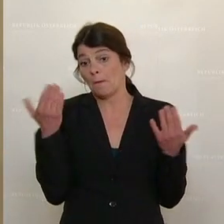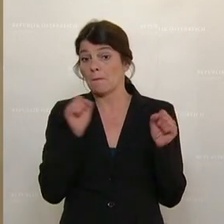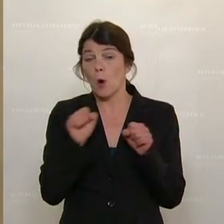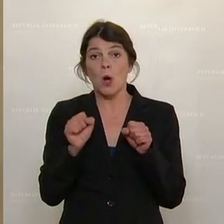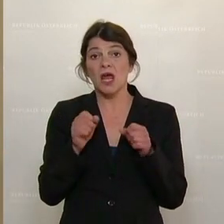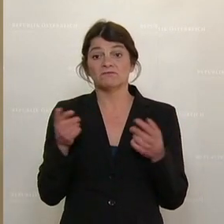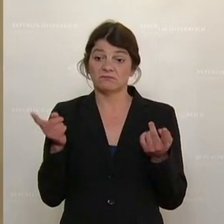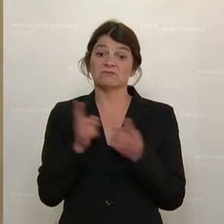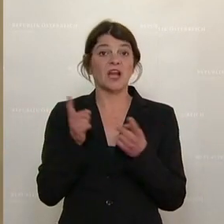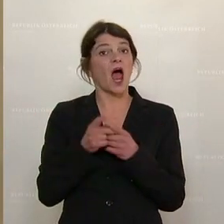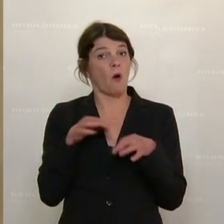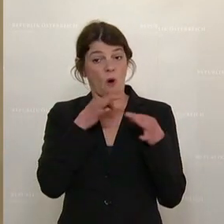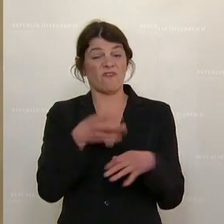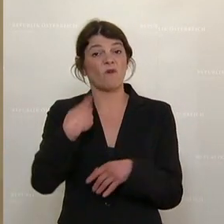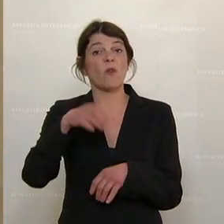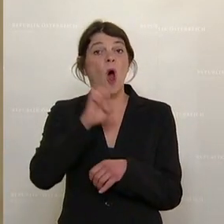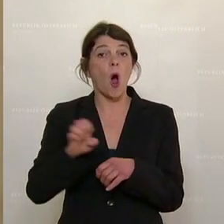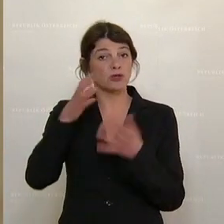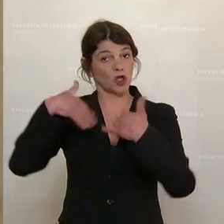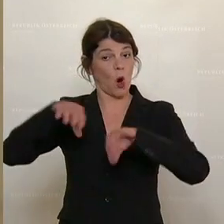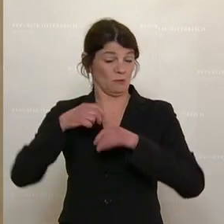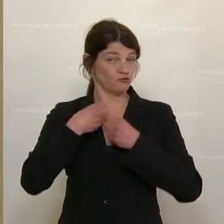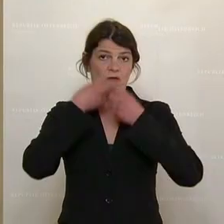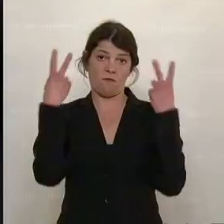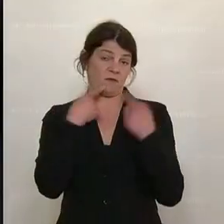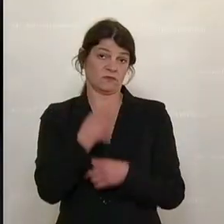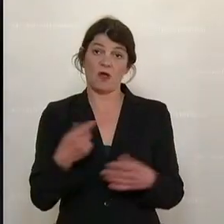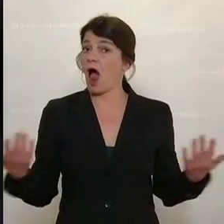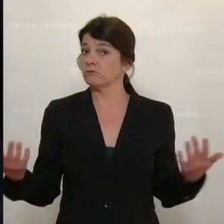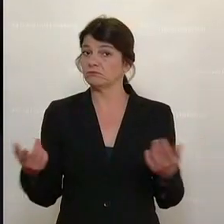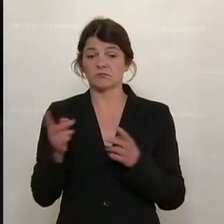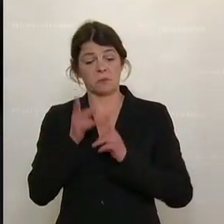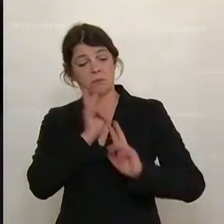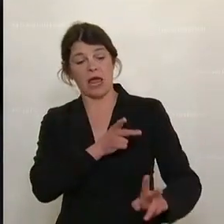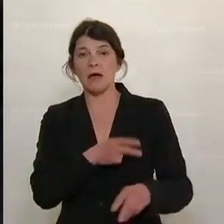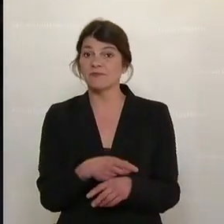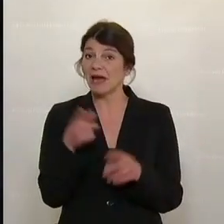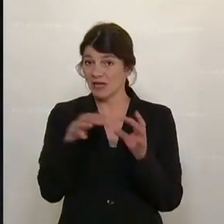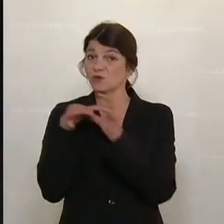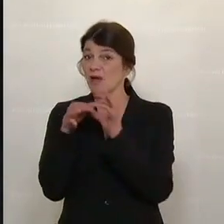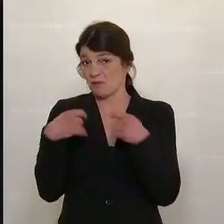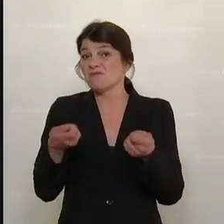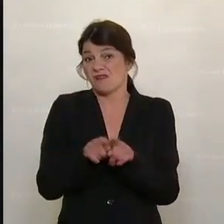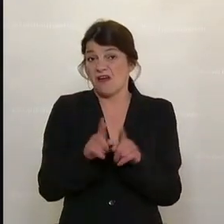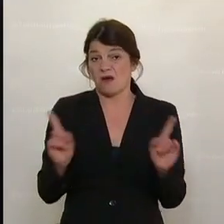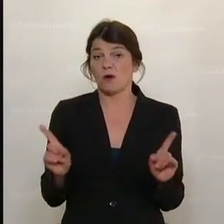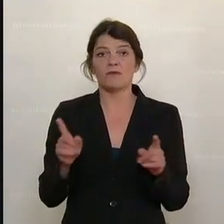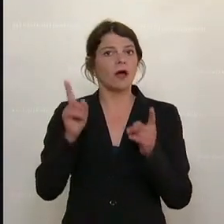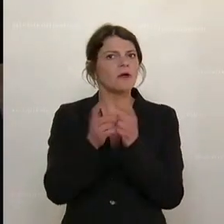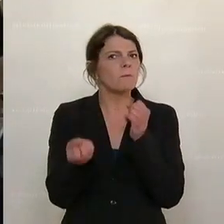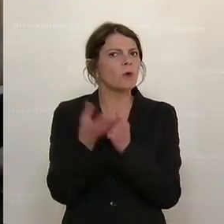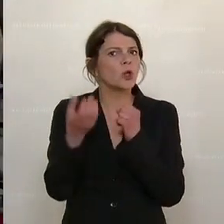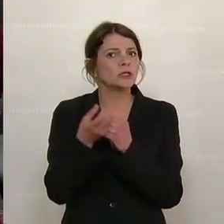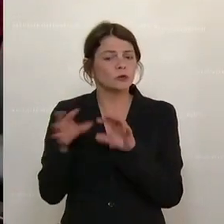ein Opfer der Europäischen Union sein. Ich sage es auch einmal so deutlich, um den Zusammenhang auch klarzumachen, weil wenn halt die